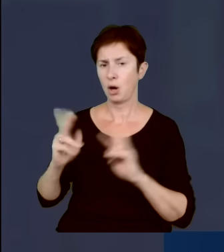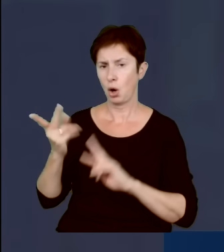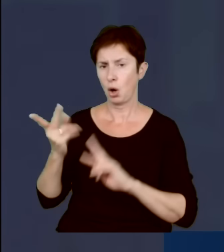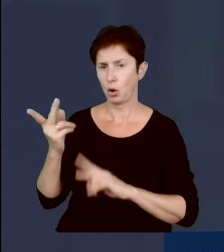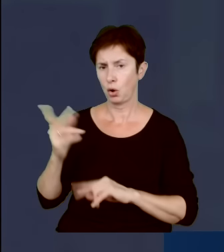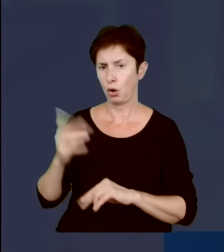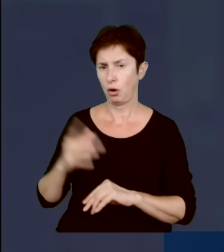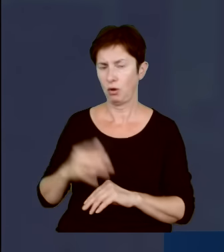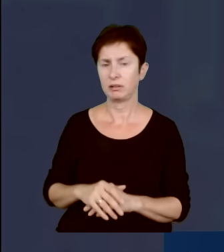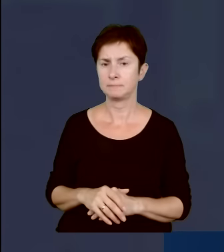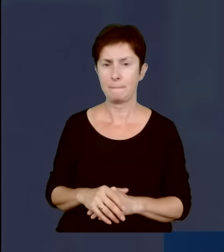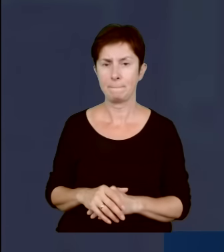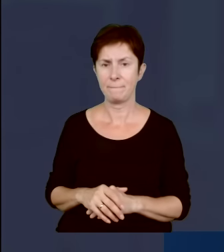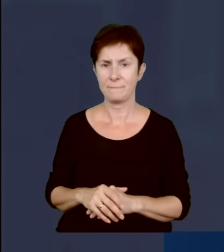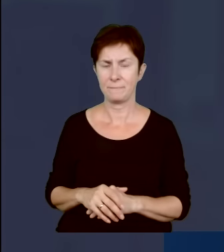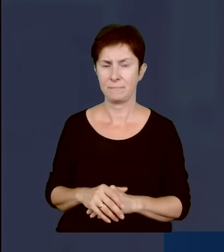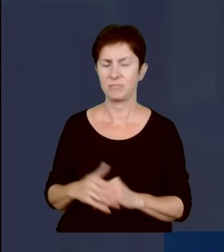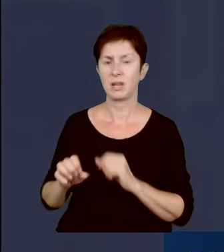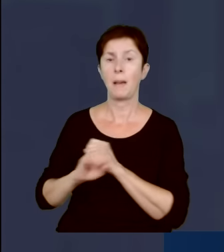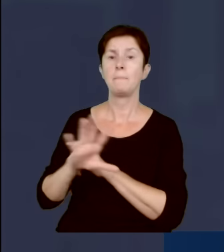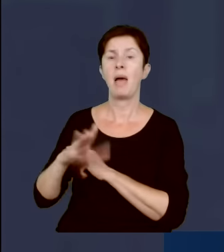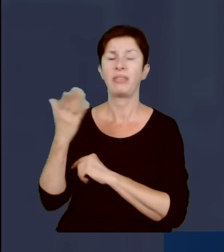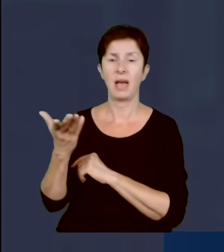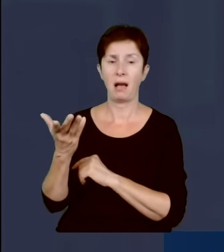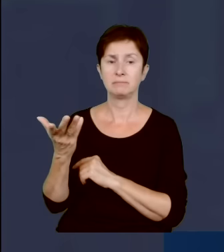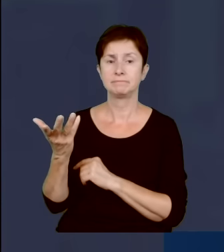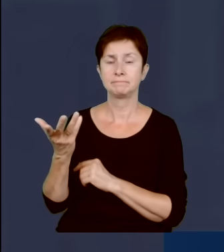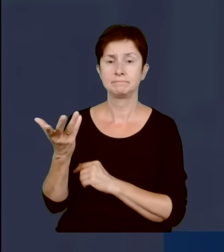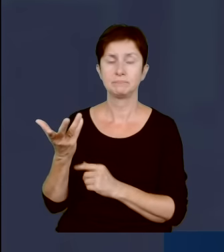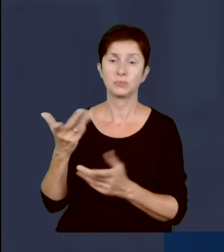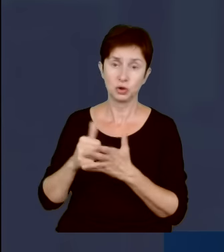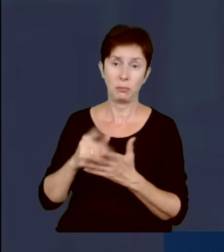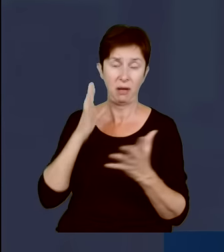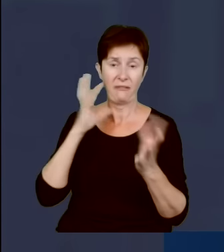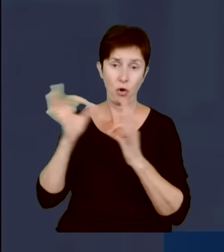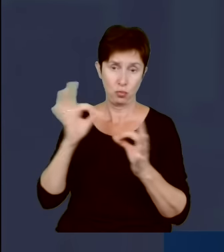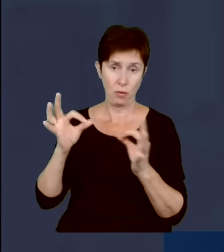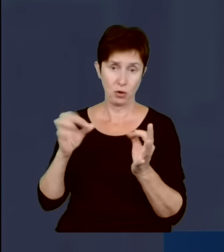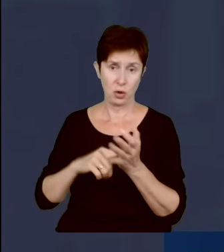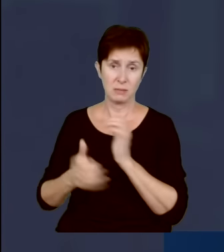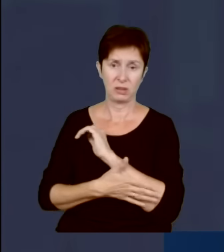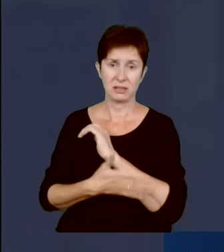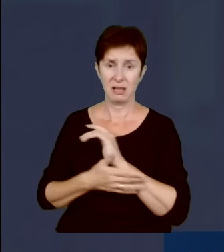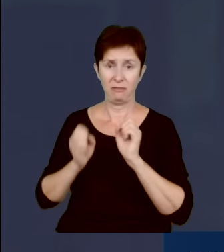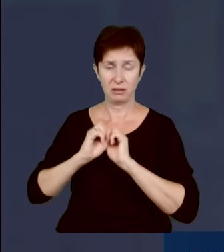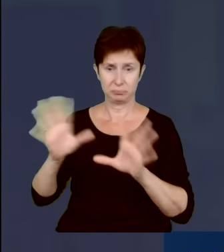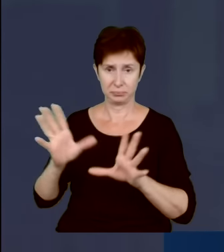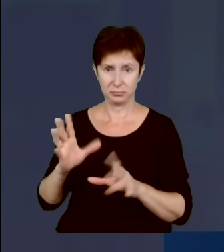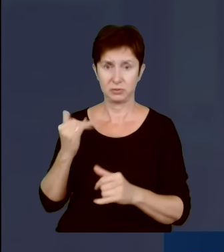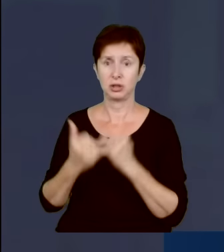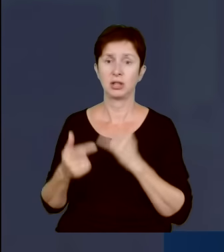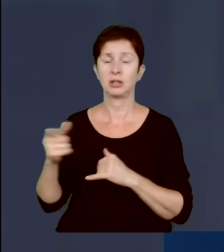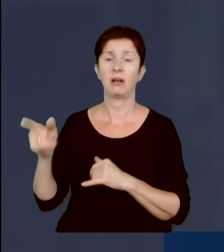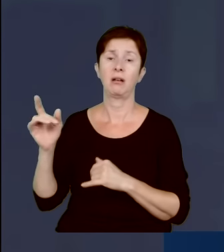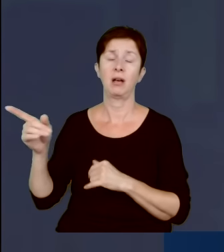Misja mediów jest taka oto, żeby informować opinię publiczną o tym, co się dzieje. A po siłowym przejęciu Telewizji Polskiej